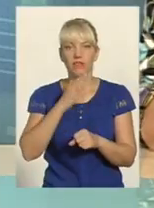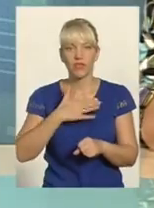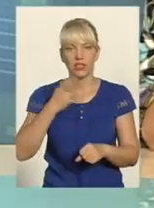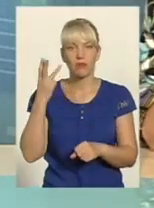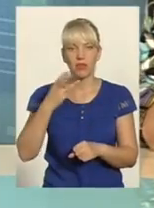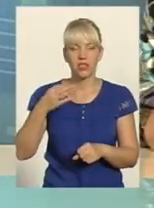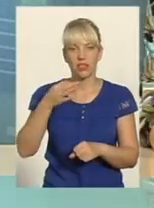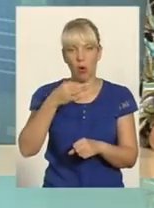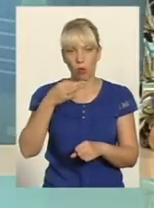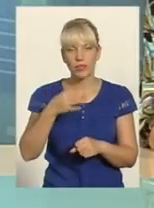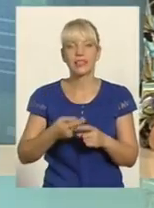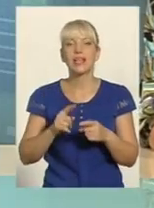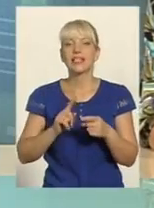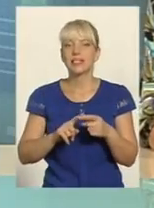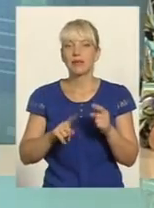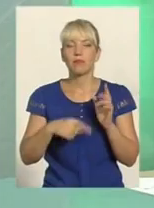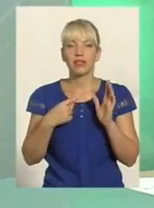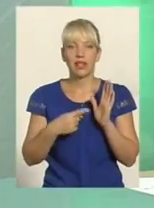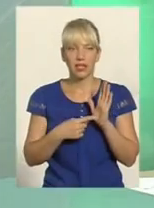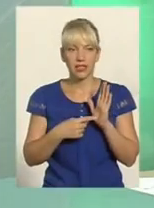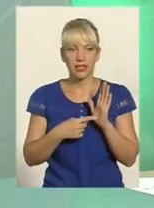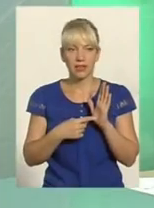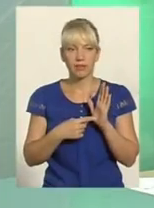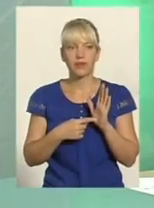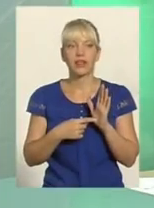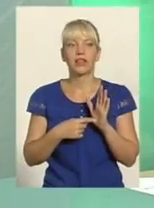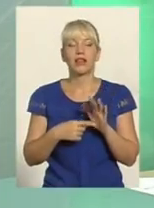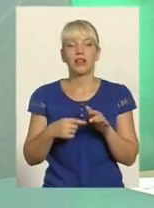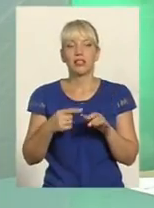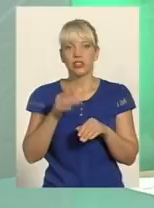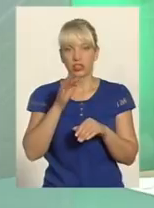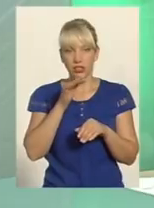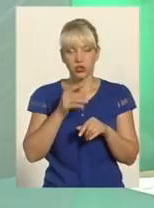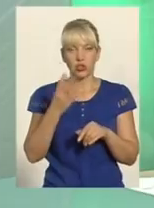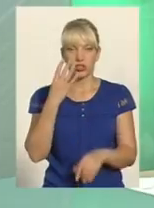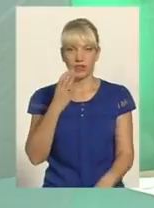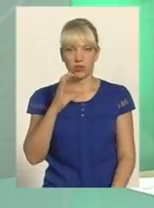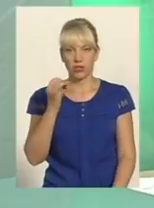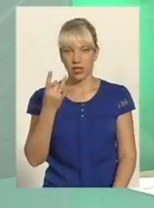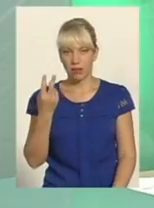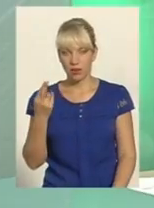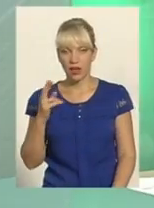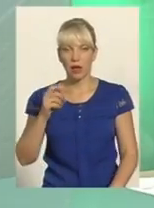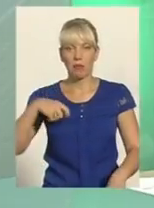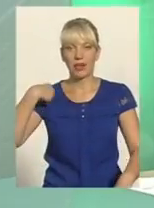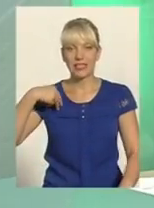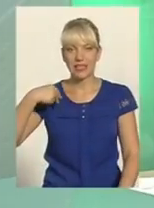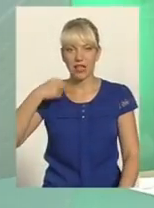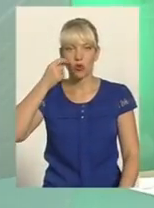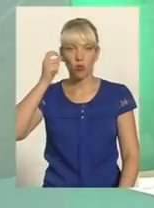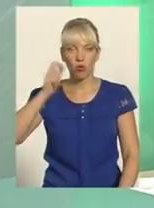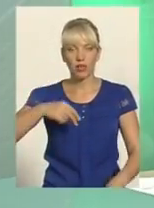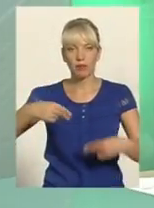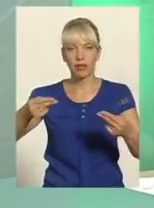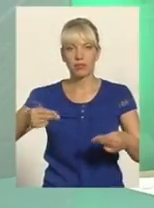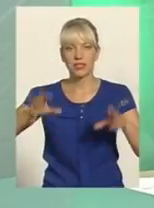питання часу? питання не часу. Справа в тому, що 4 серпня президентом України підписаний